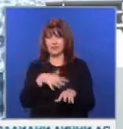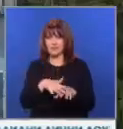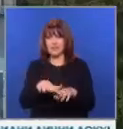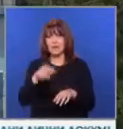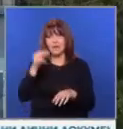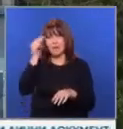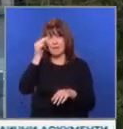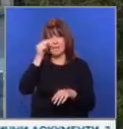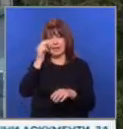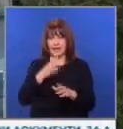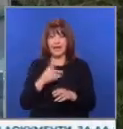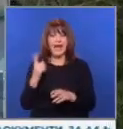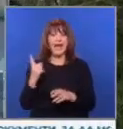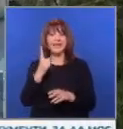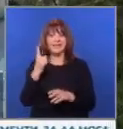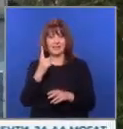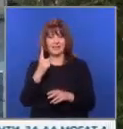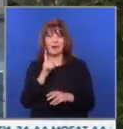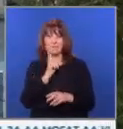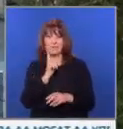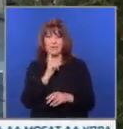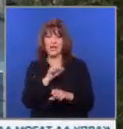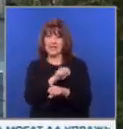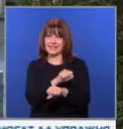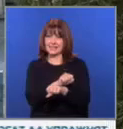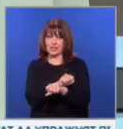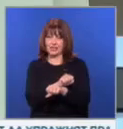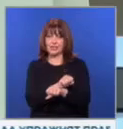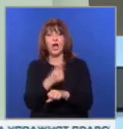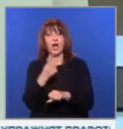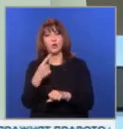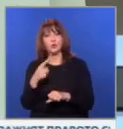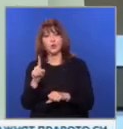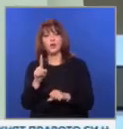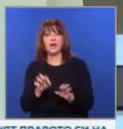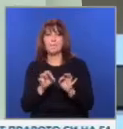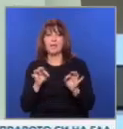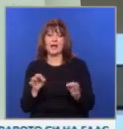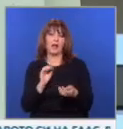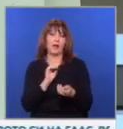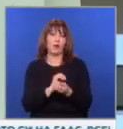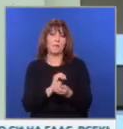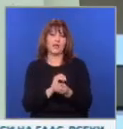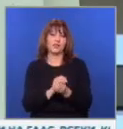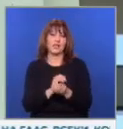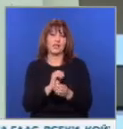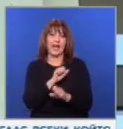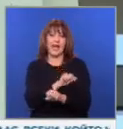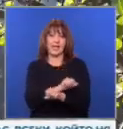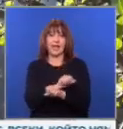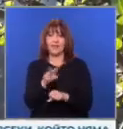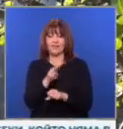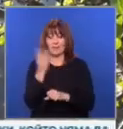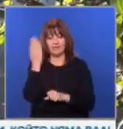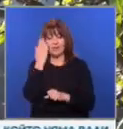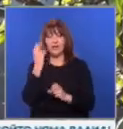Европейския съюз. Единият от фалшификаторите е задържан под стража, а другият е с мярка домаша на арест. Двамата са обвинени в